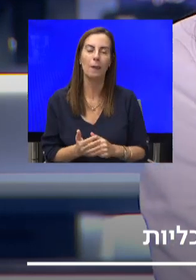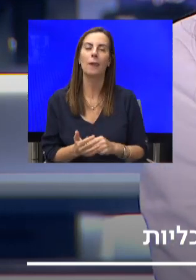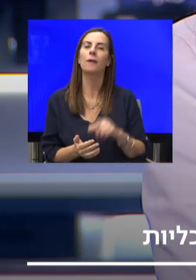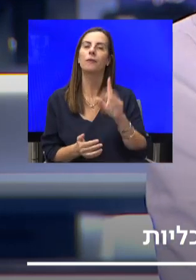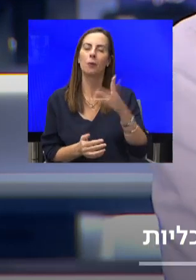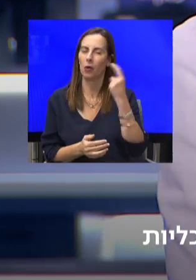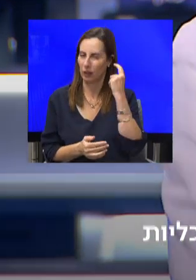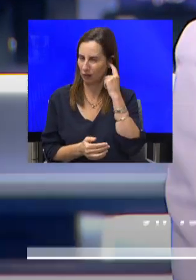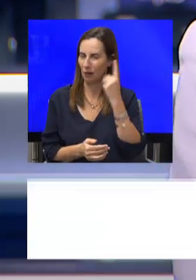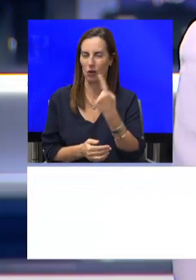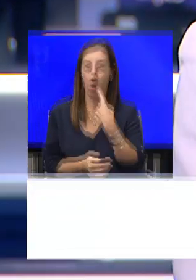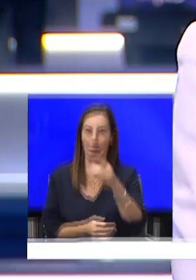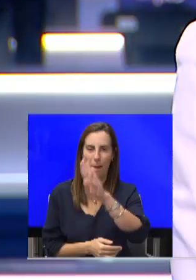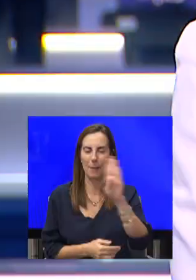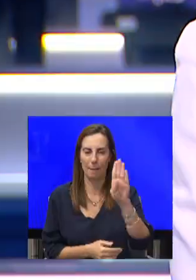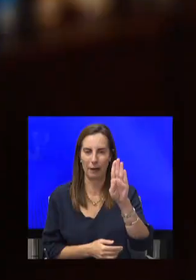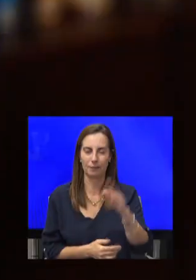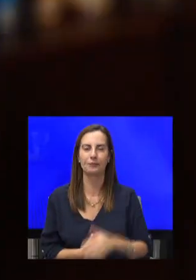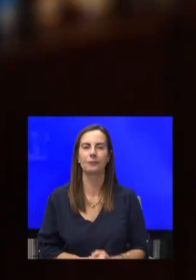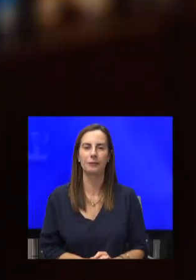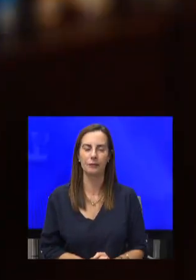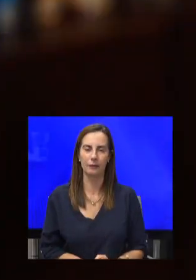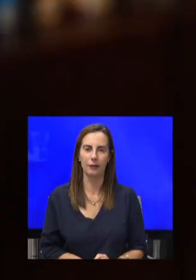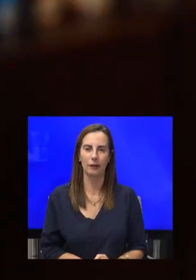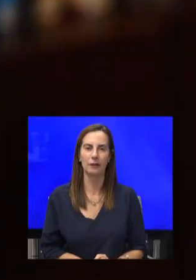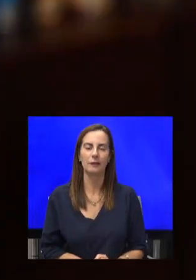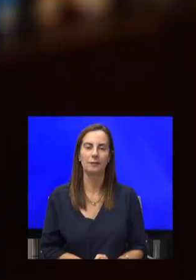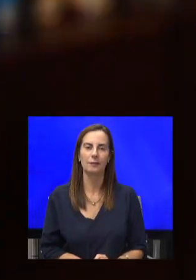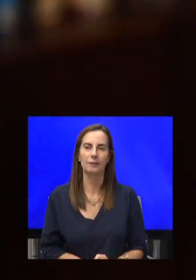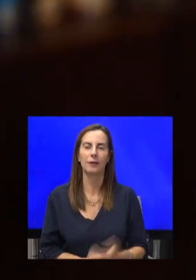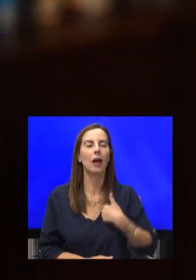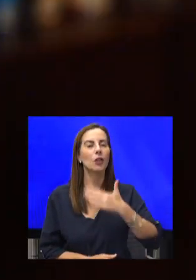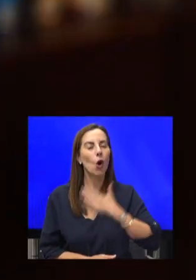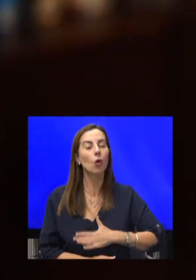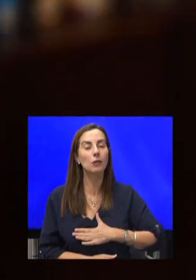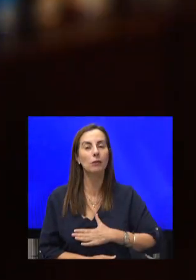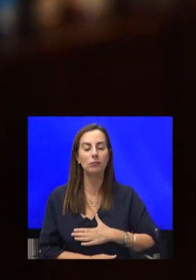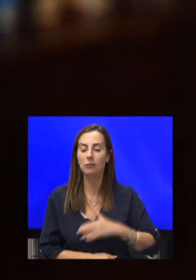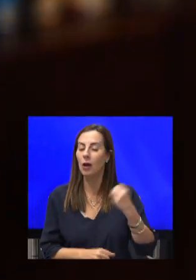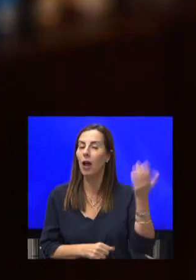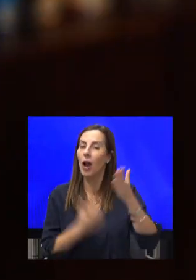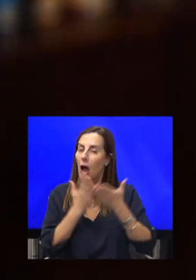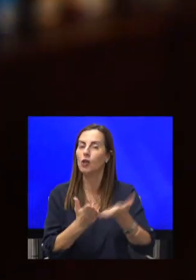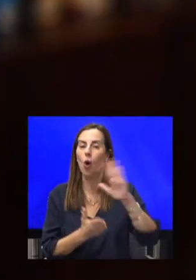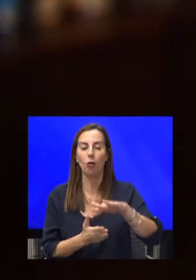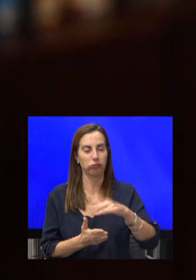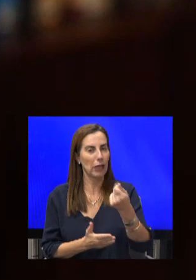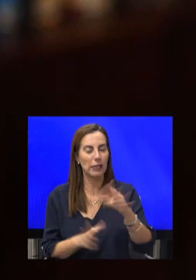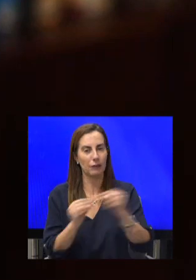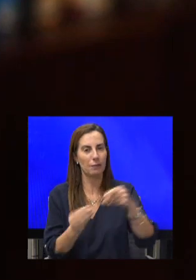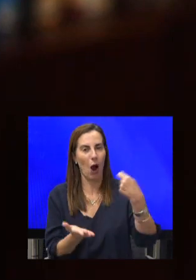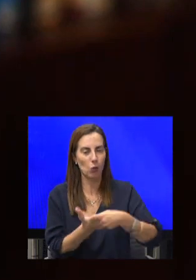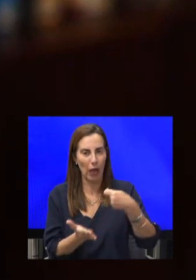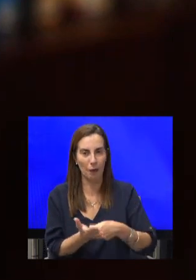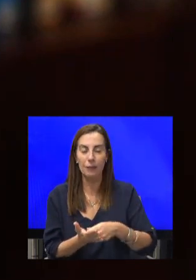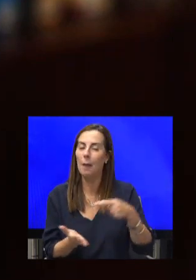הממשלה אמר לפני זמן קצר. אני מתכוון להביא עוד סיוע כלכלי יחד עם שר האוצר. משום שאני שומע